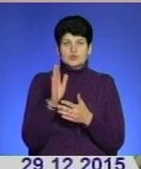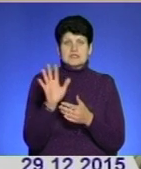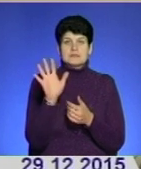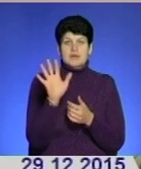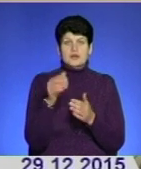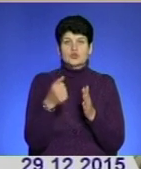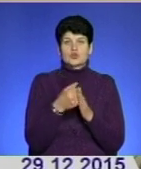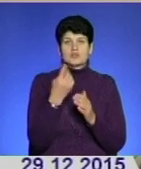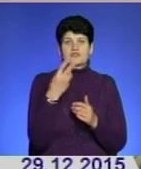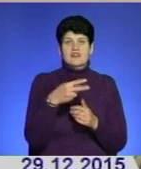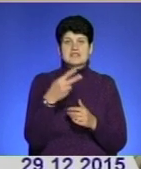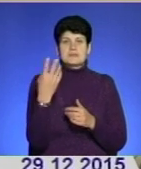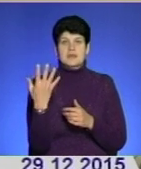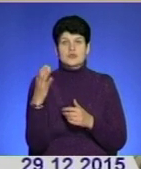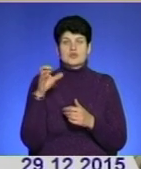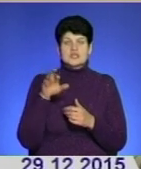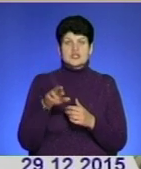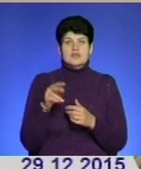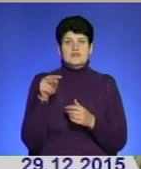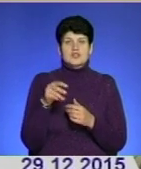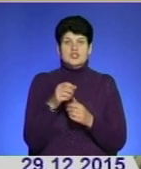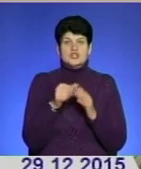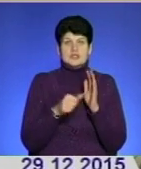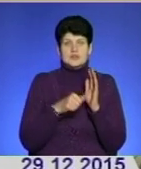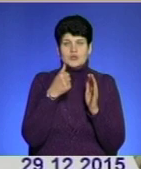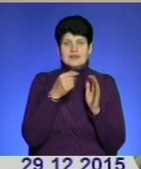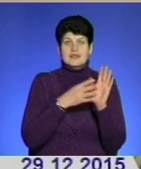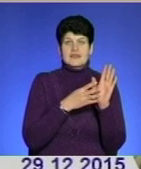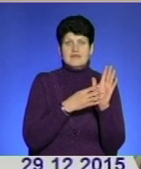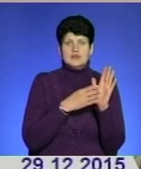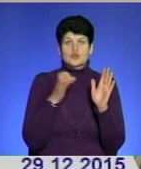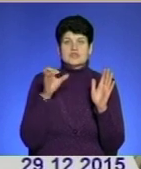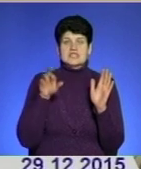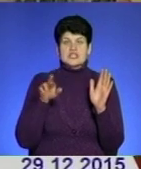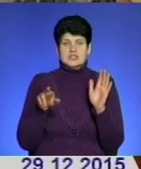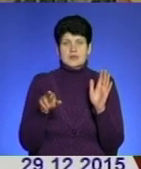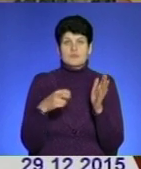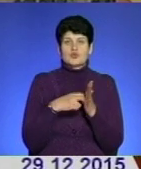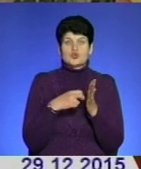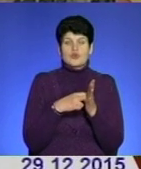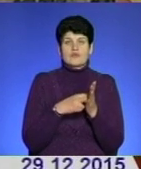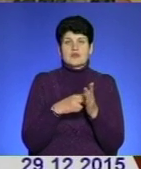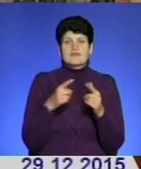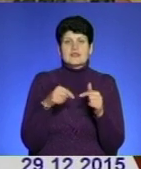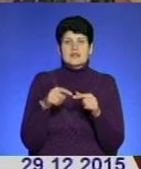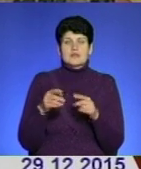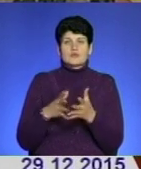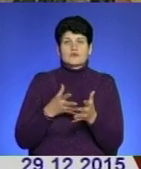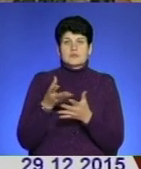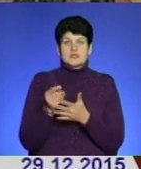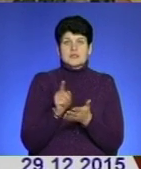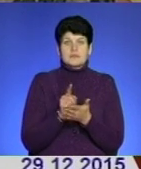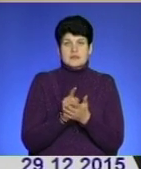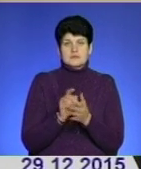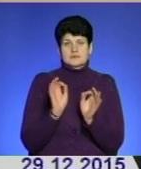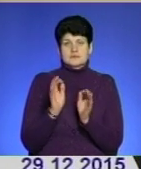по 25 січня 2016 року. З 9 січня поштові відділення будуть здійснювати виплату пенсії за